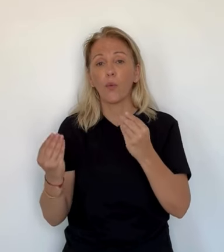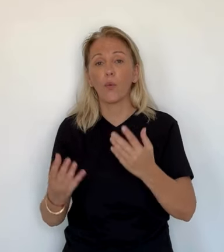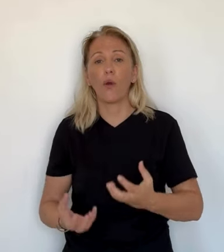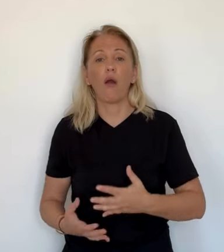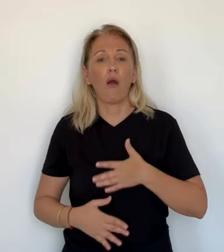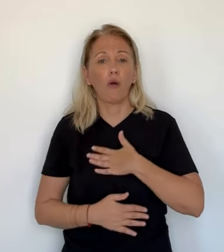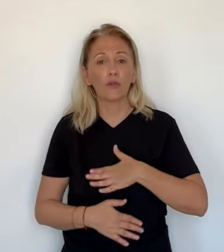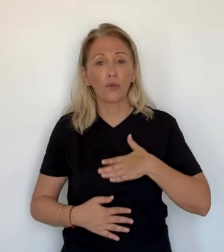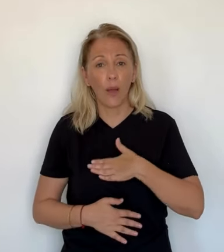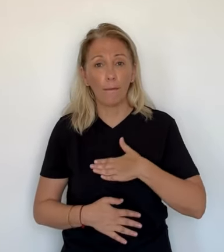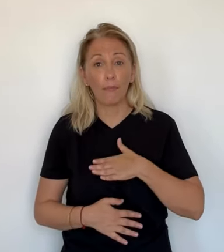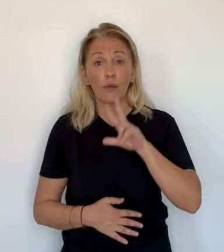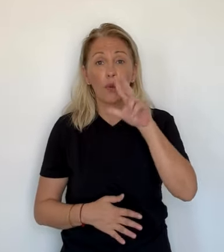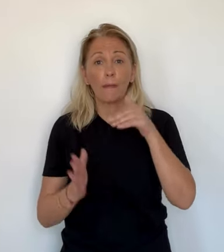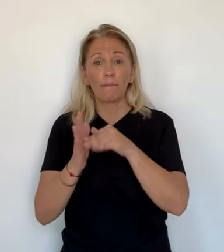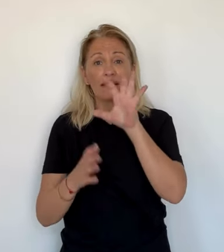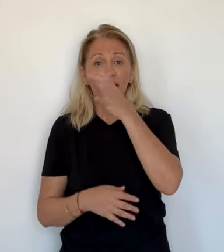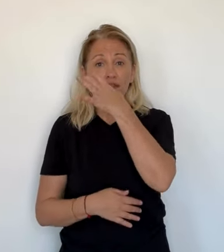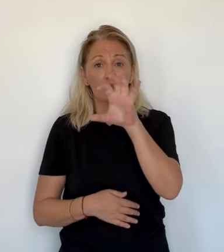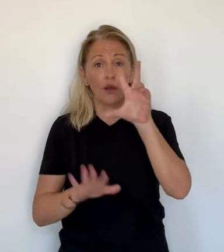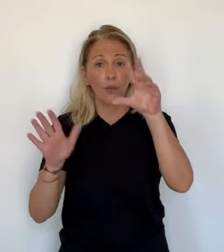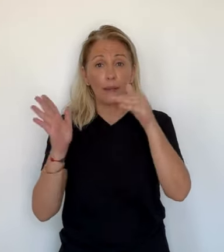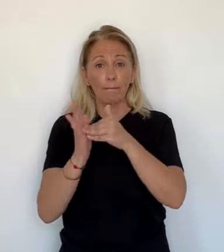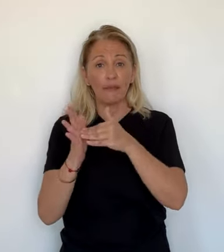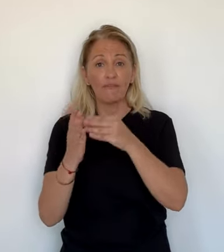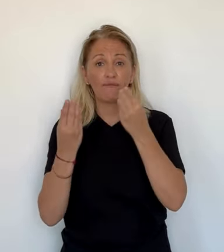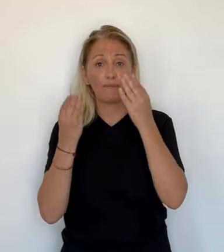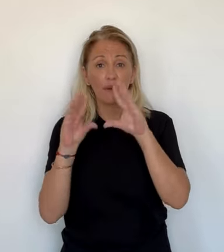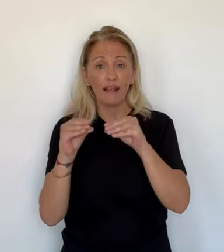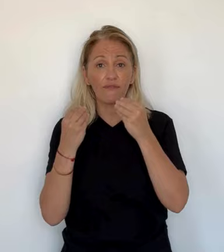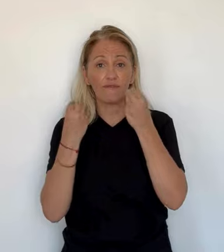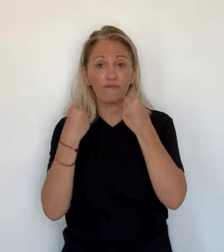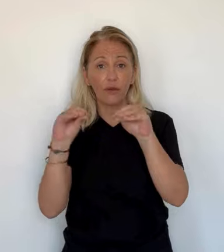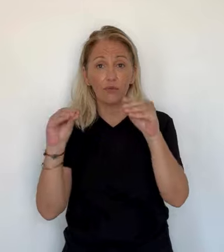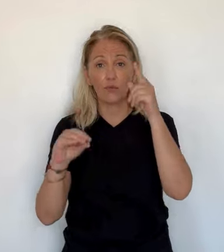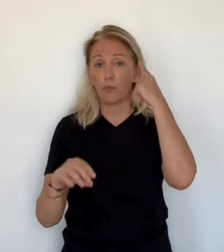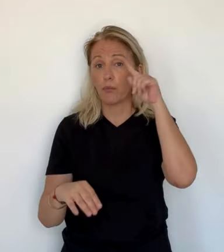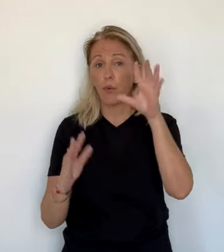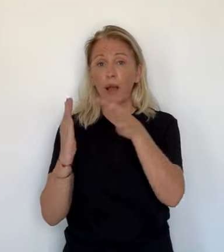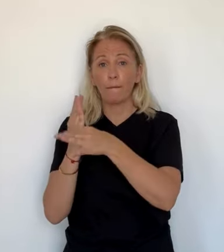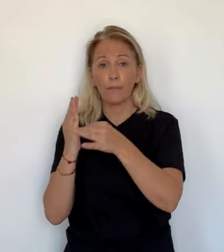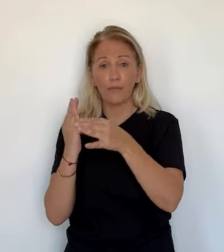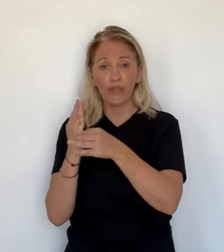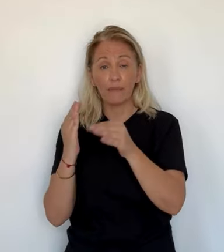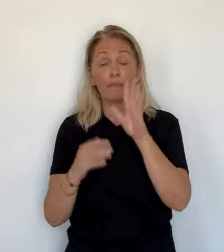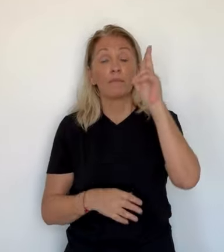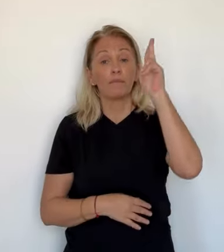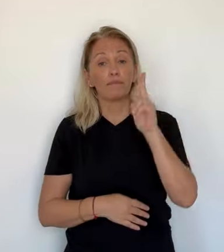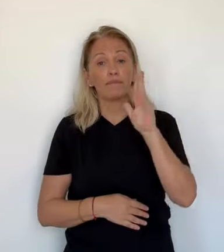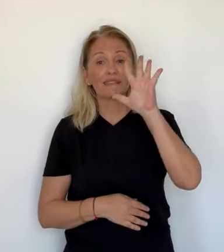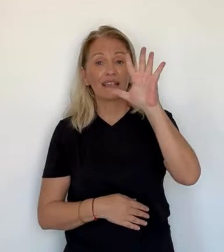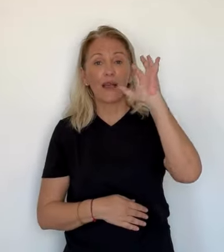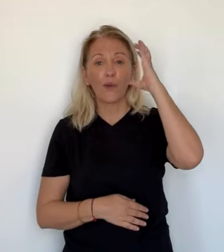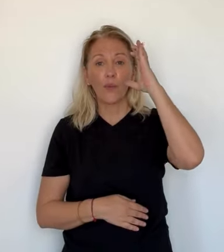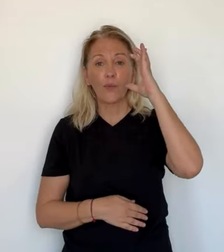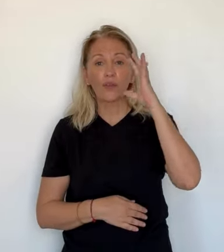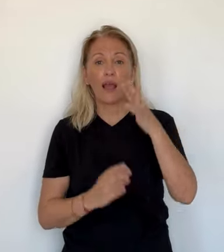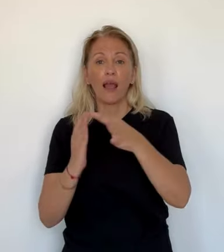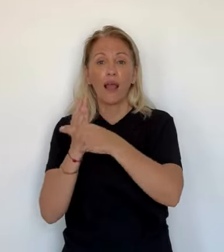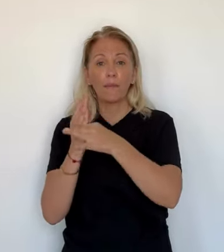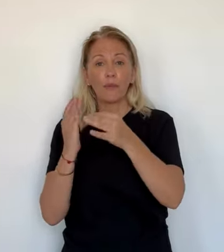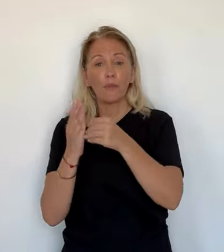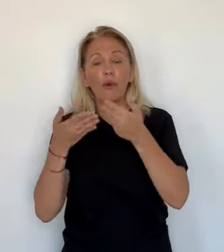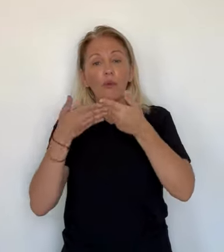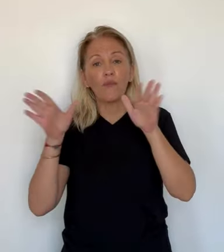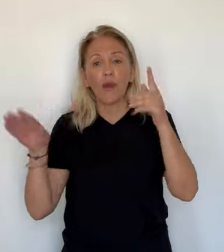uniquement sur Internet. L'engouement est certain. 3 500 places sur les 8 000 réservées aux abonnés ont déjà trouvé preneur. A partir